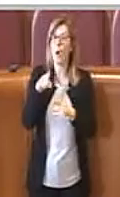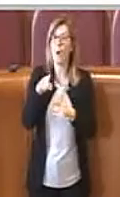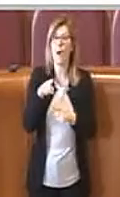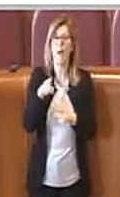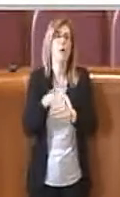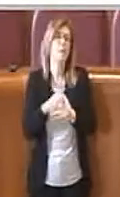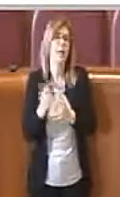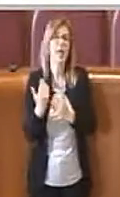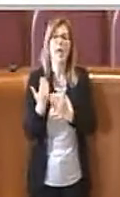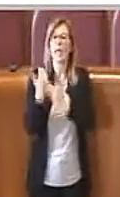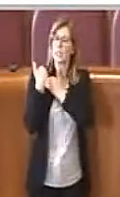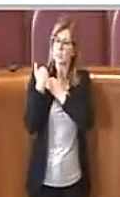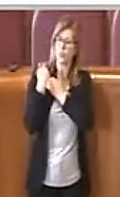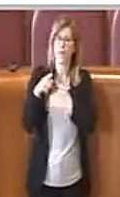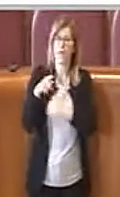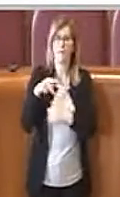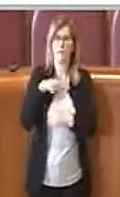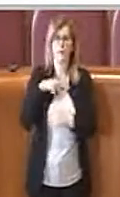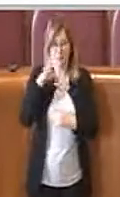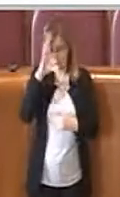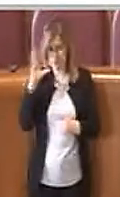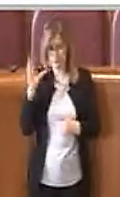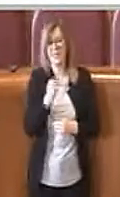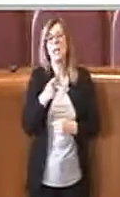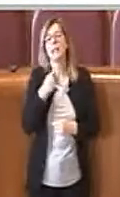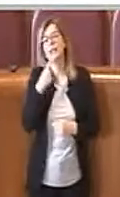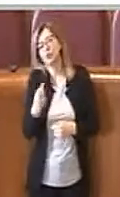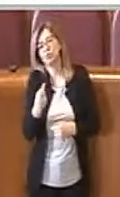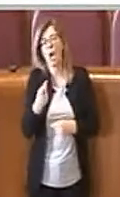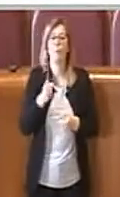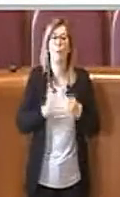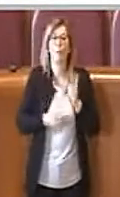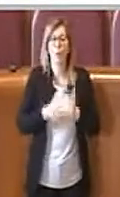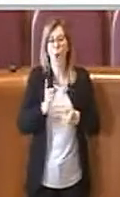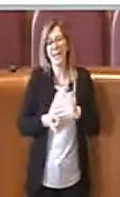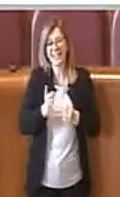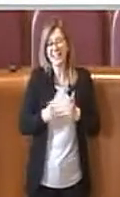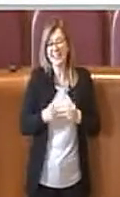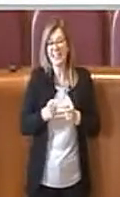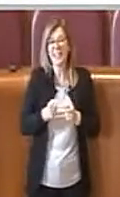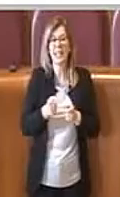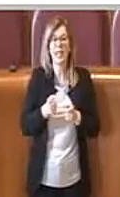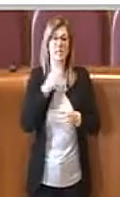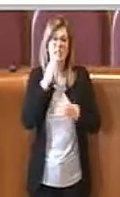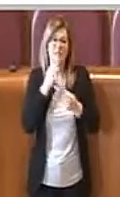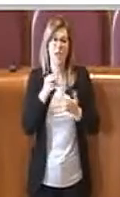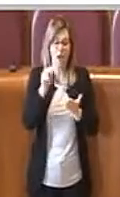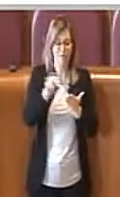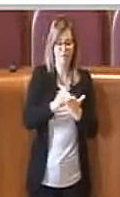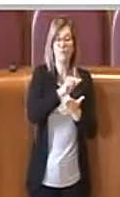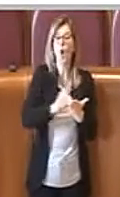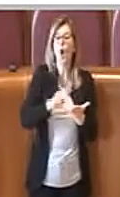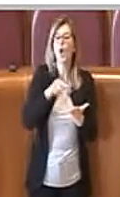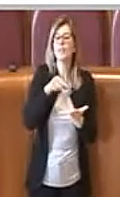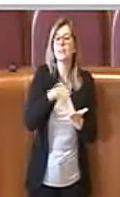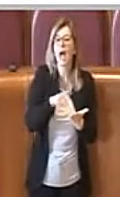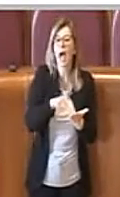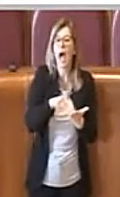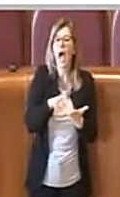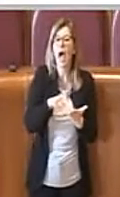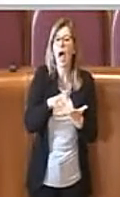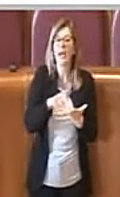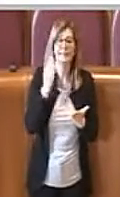responsabilità, diciamo così politiche se vogliamo dire, nel senso di votare debiti nati dalla vostra